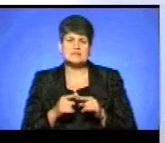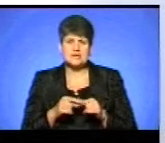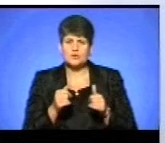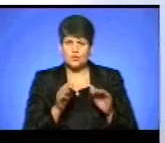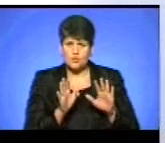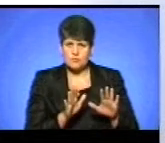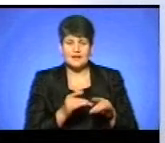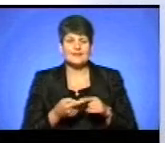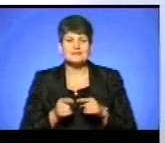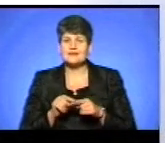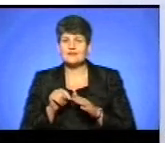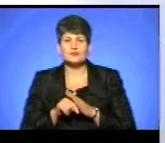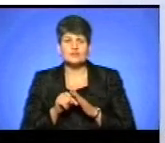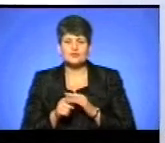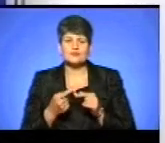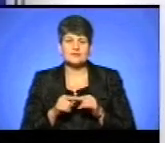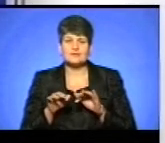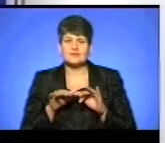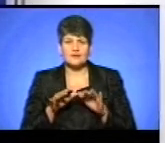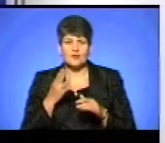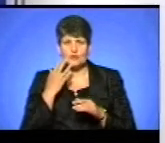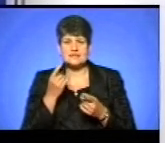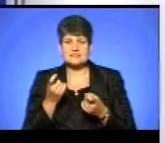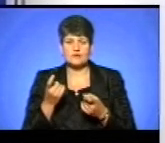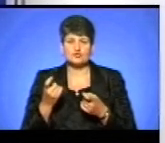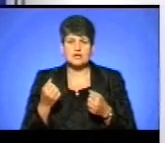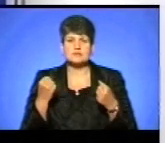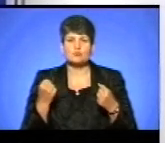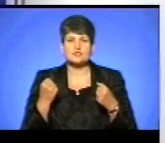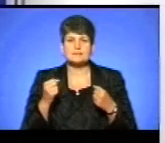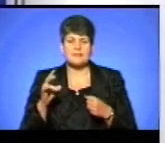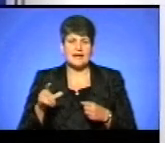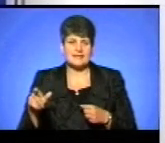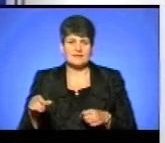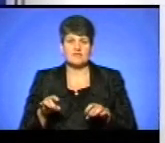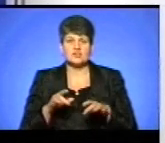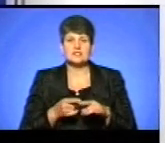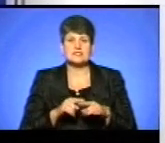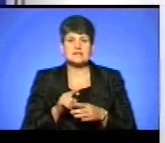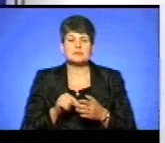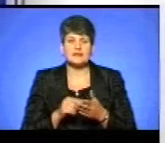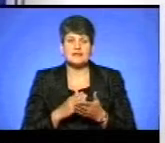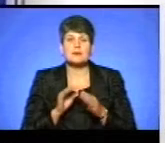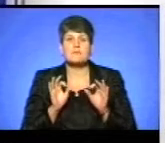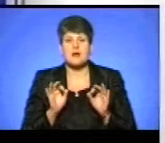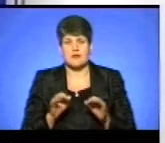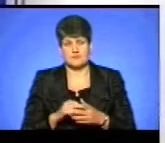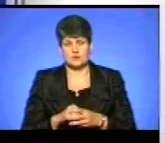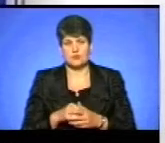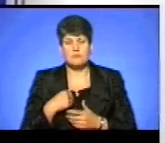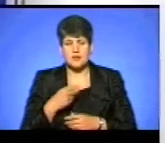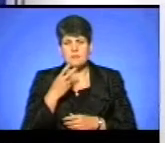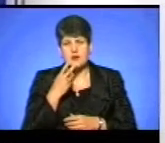Але це не означає, що такі дії, коли залучають спортсменів до вирішення таких питань, що це є правильно. Тобто, ми вже